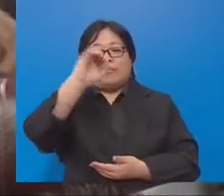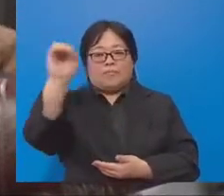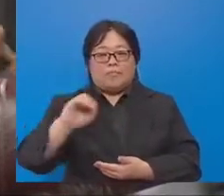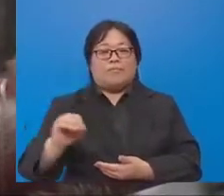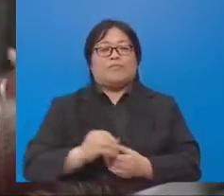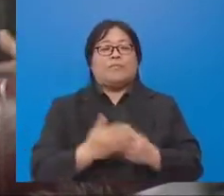kasih. Terima kasih. di selanjutnya. dan